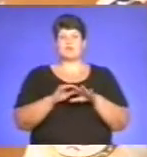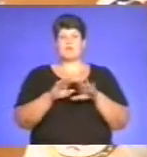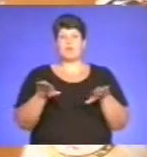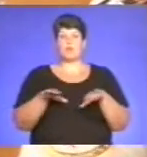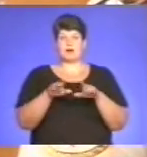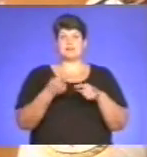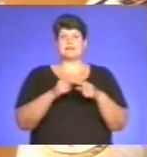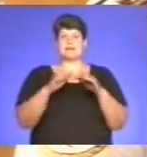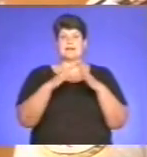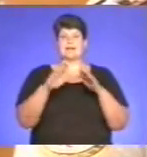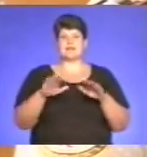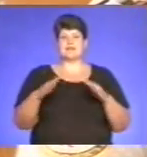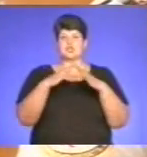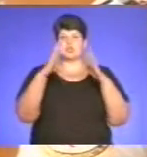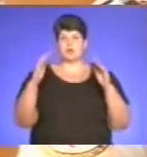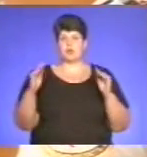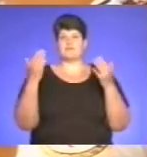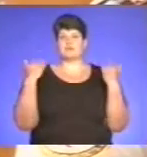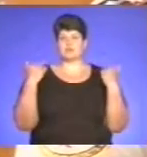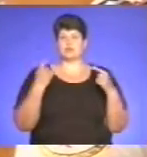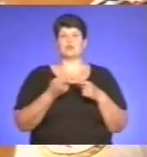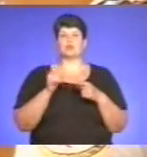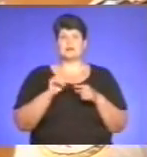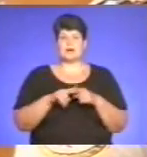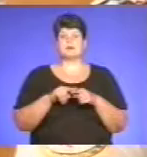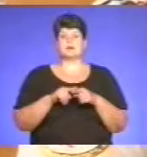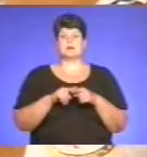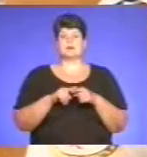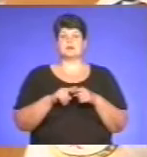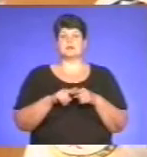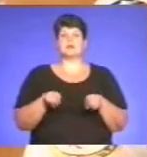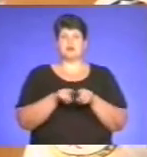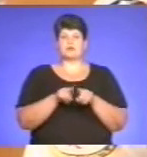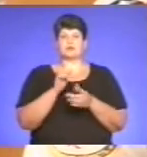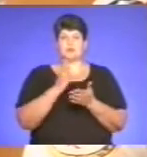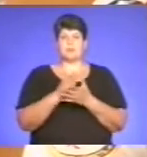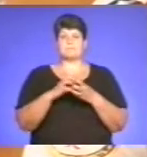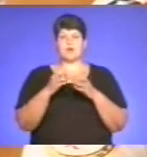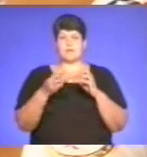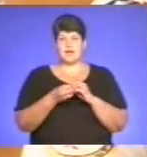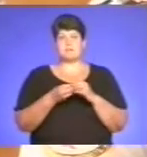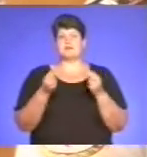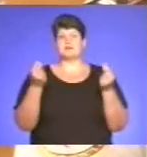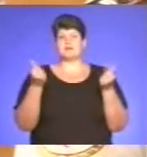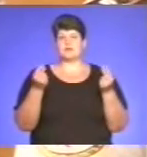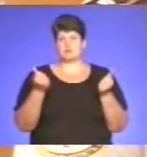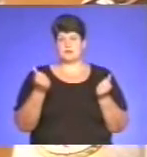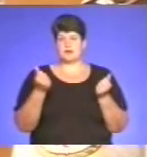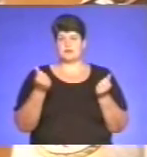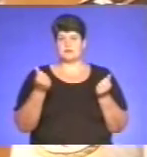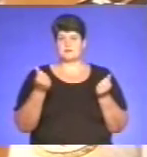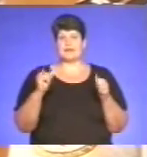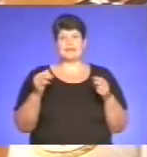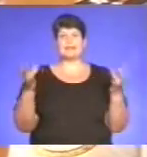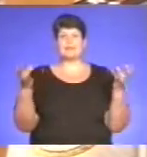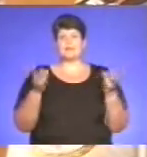дитячі табори відпочинку. Там також є проблеми, проблеми стають фінансувані і